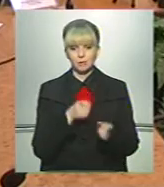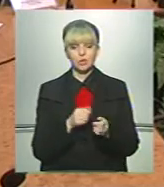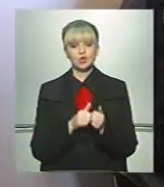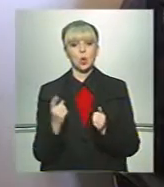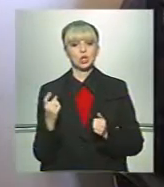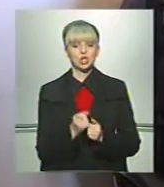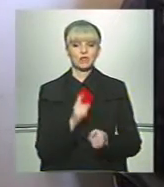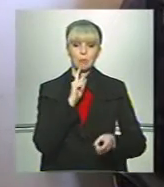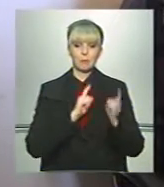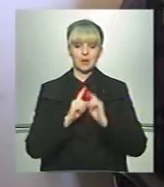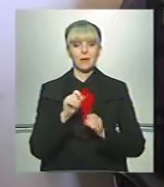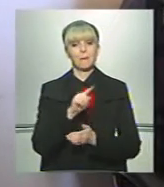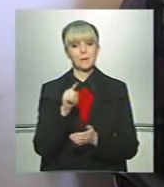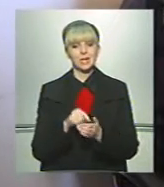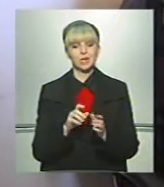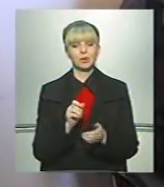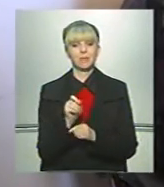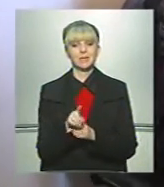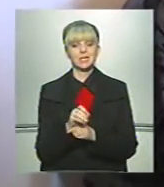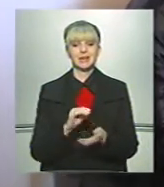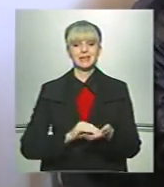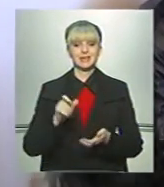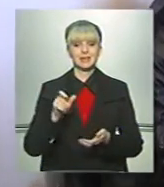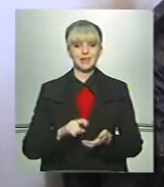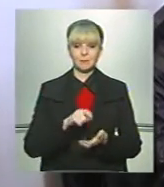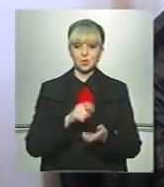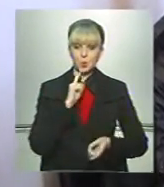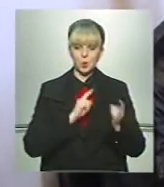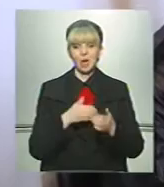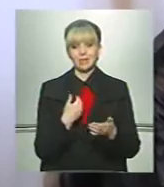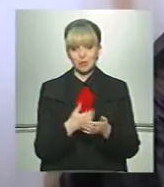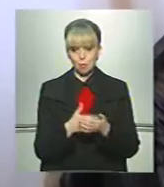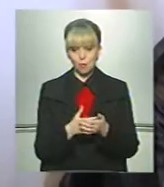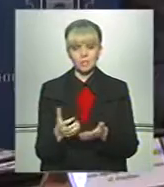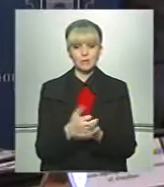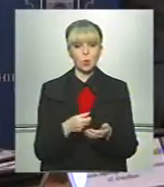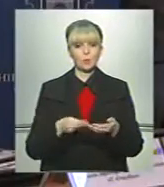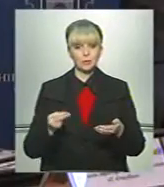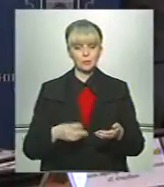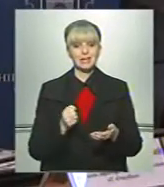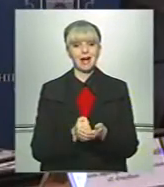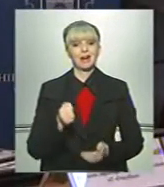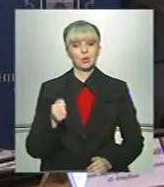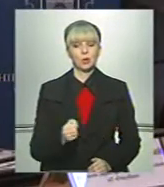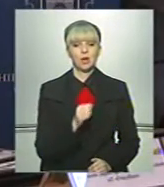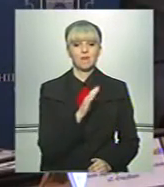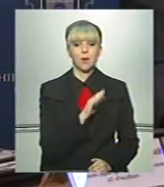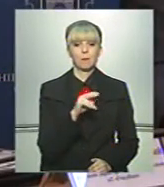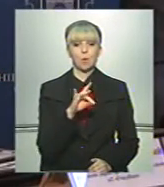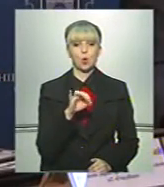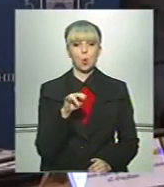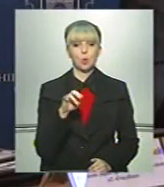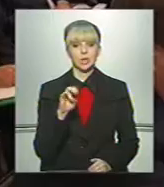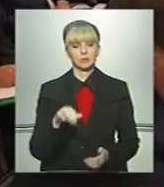щотижневого брифінгу на питання щодо призначення секретаря міськради і ймовірного збору підписів за кандидатуру Василя Продана.